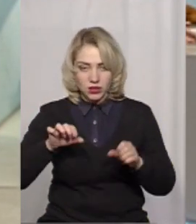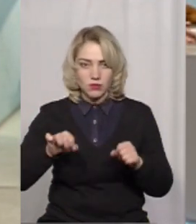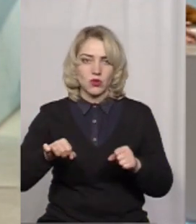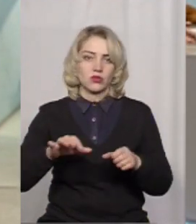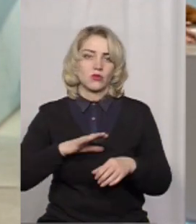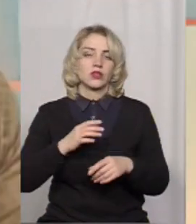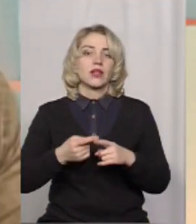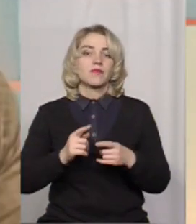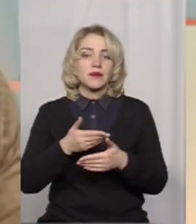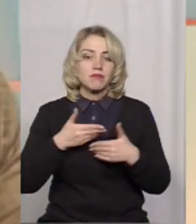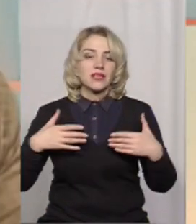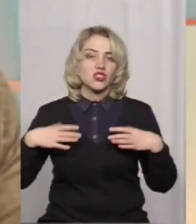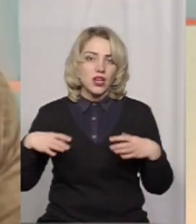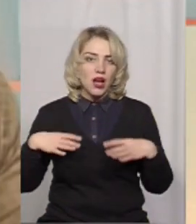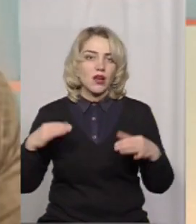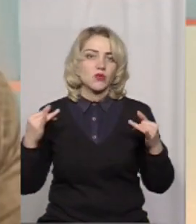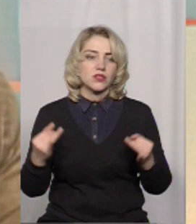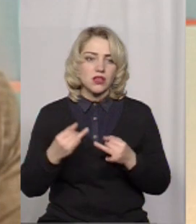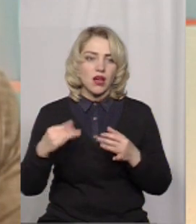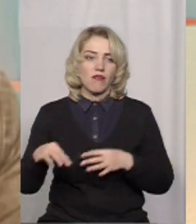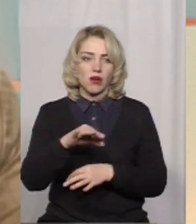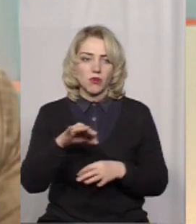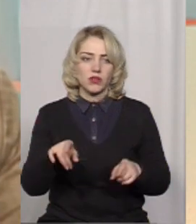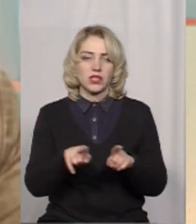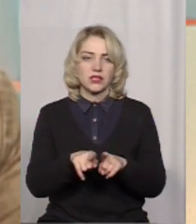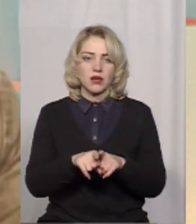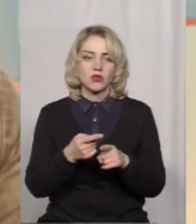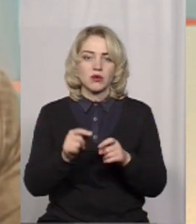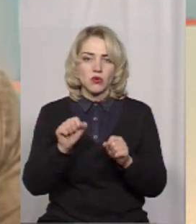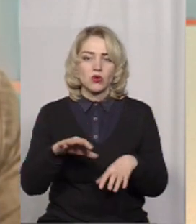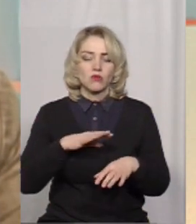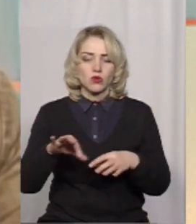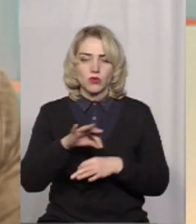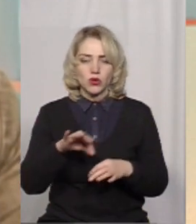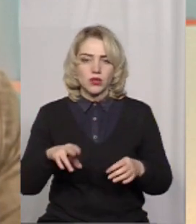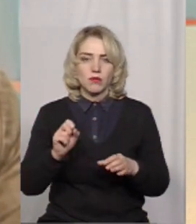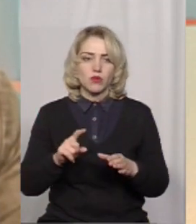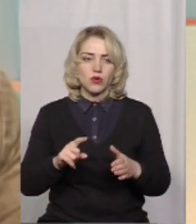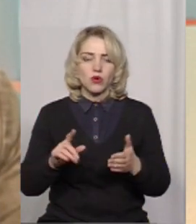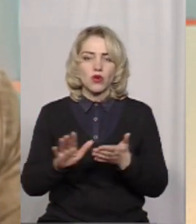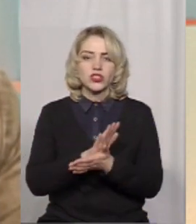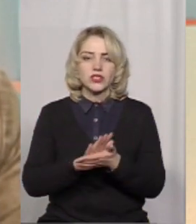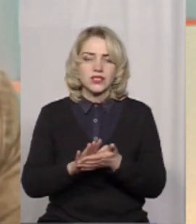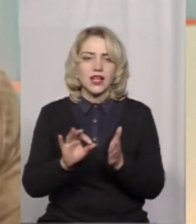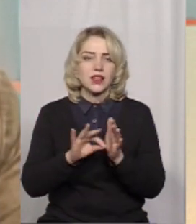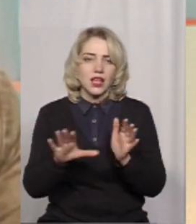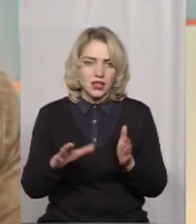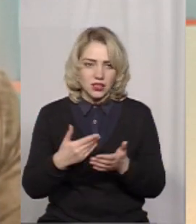Тобто, ми чекаємо цікавих проєктів. Так само це можуть бути проєкти по доступній та чистій енергії. Можливо,